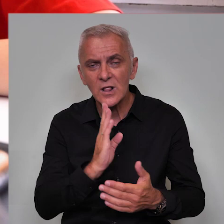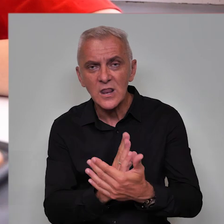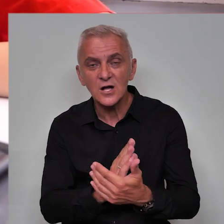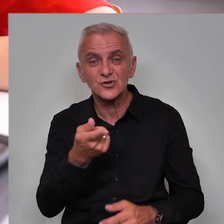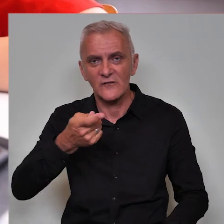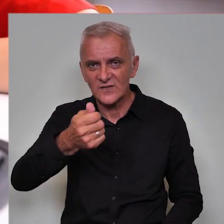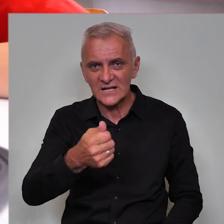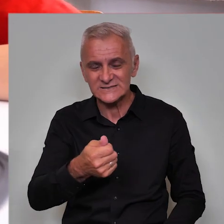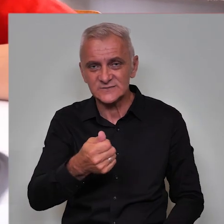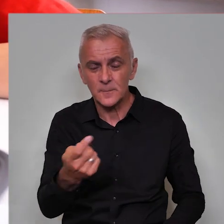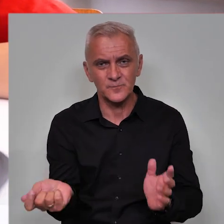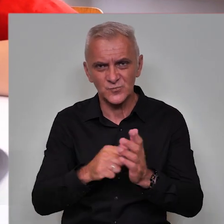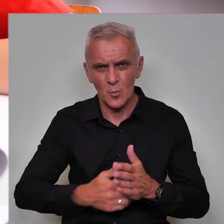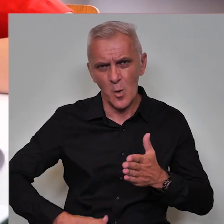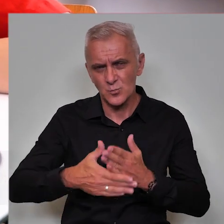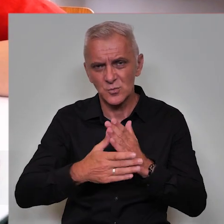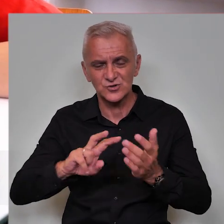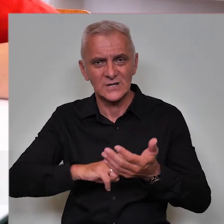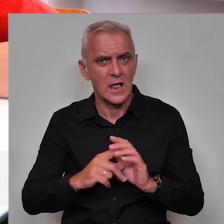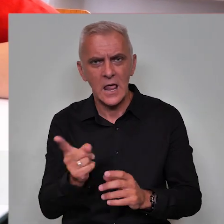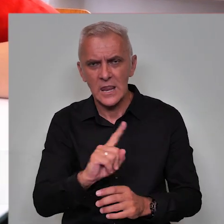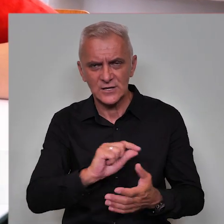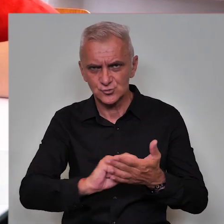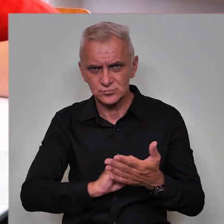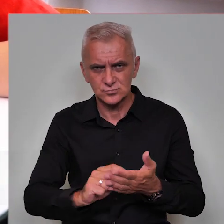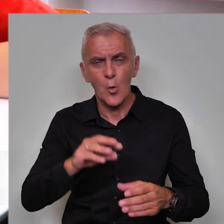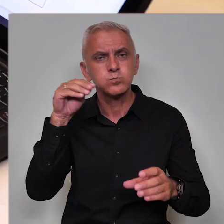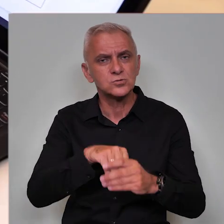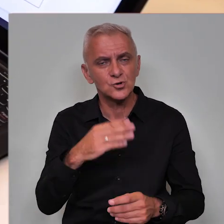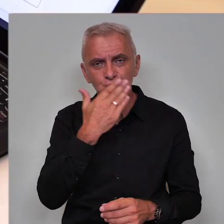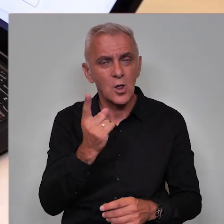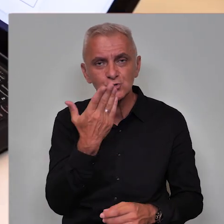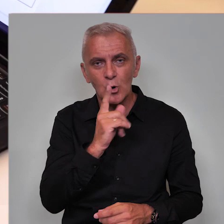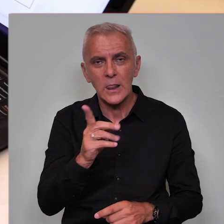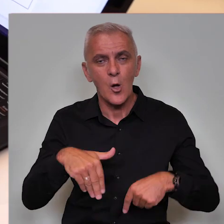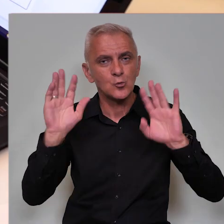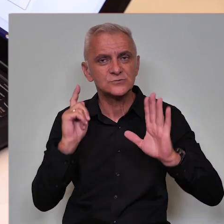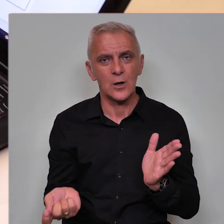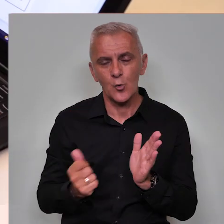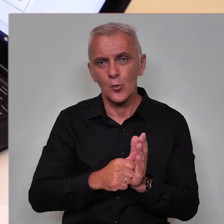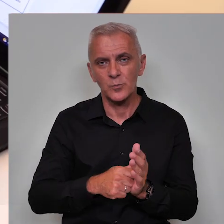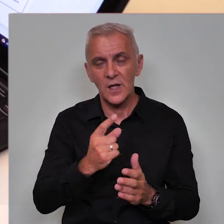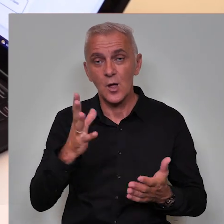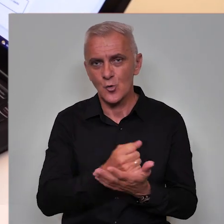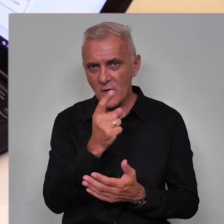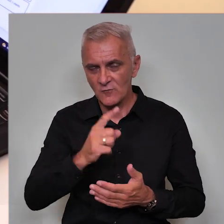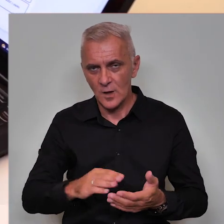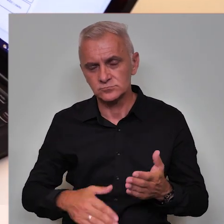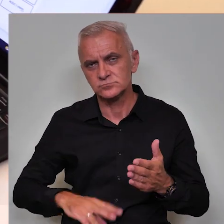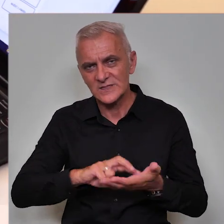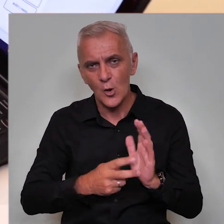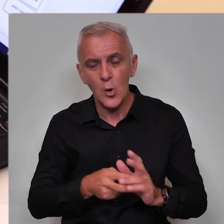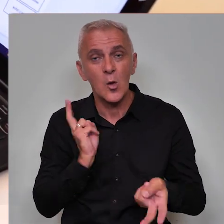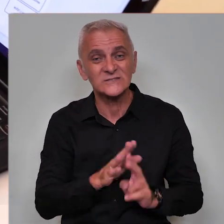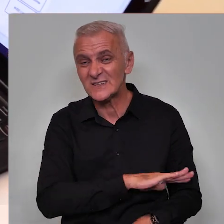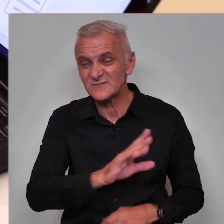Iako financijska sredstva za nabavku asistivnih tehnologija nisu definisana u budžetu, škola ne odustaje od nabavke i primjene ovih tehnologija u